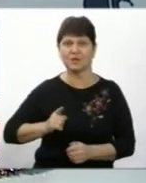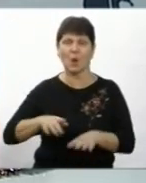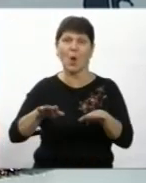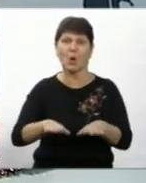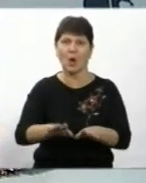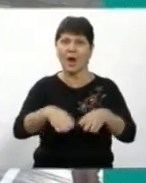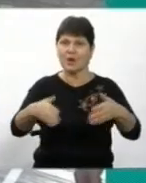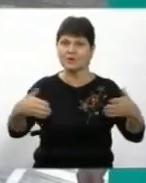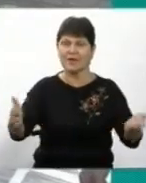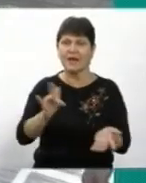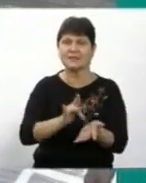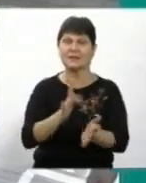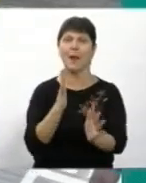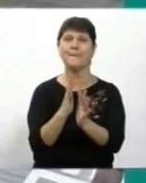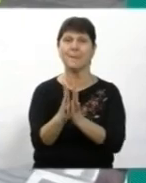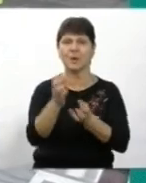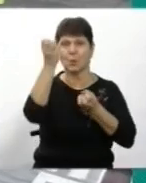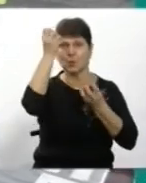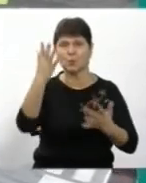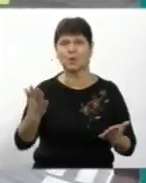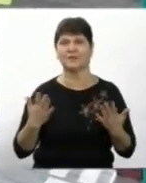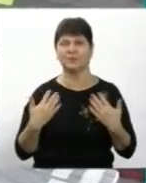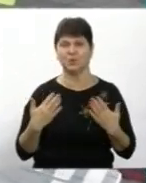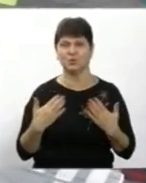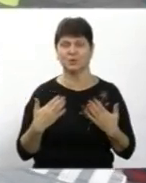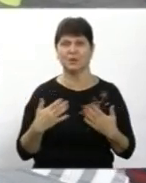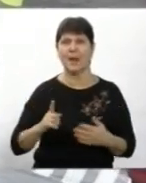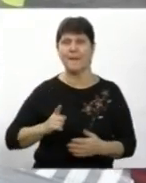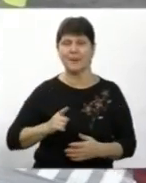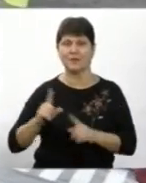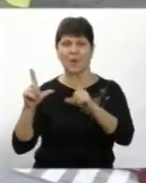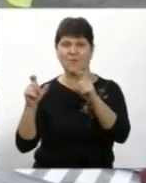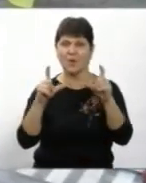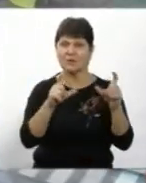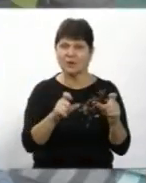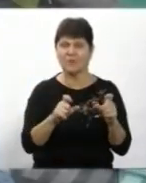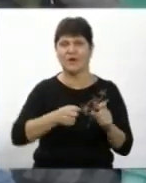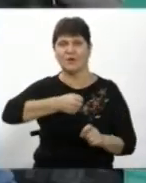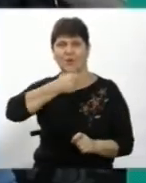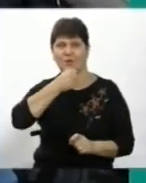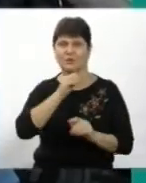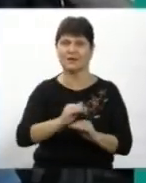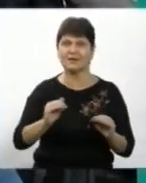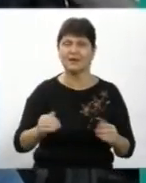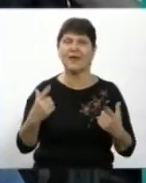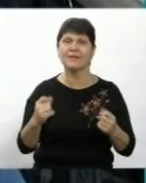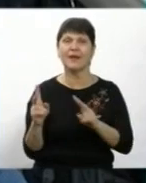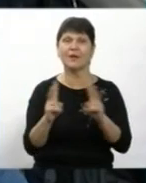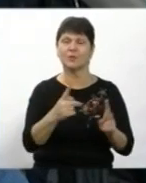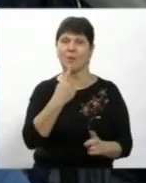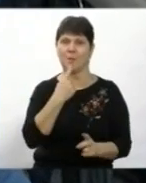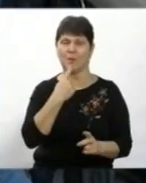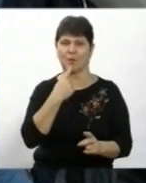розгонули у Центральному парку культури і відпочинку Із патрульними фотографувалися і дорослі, і діти Дехто приміряв